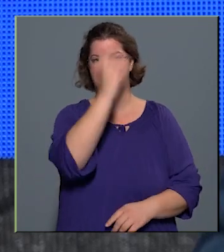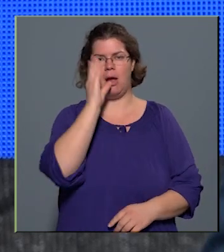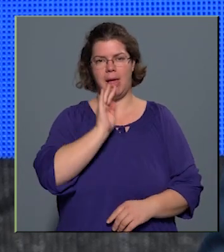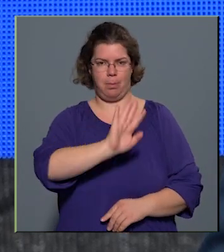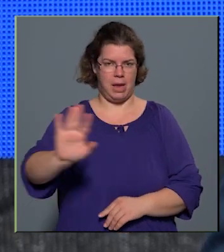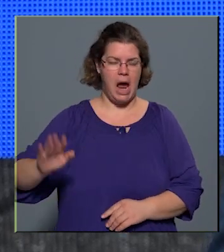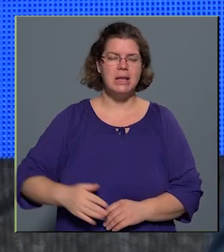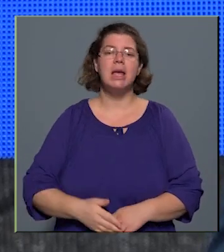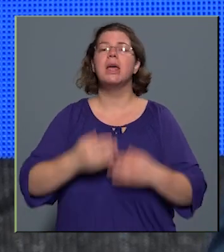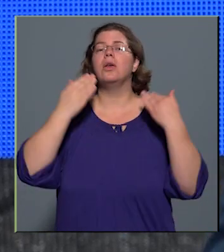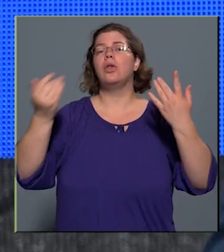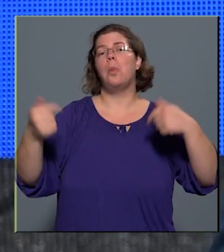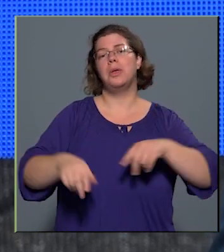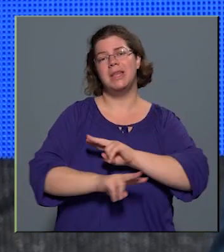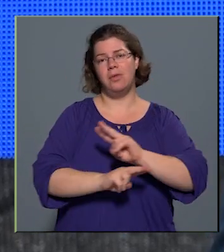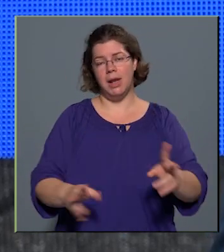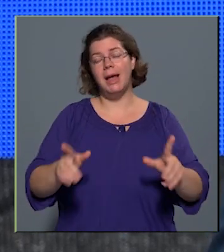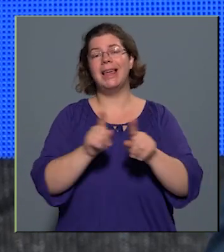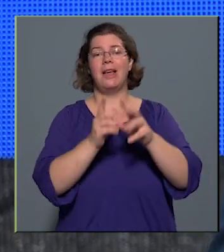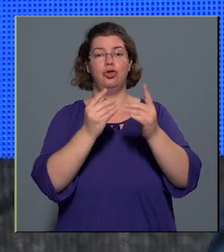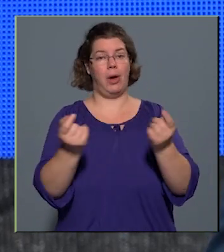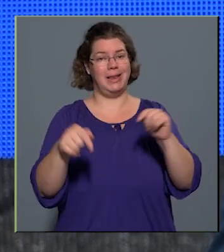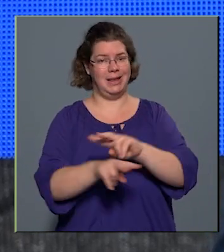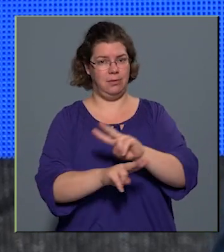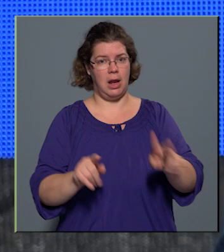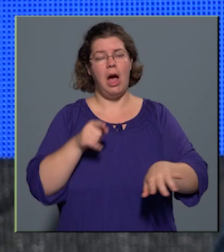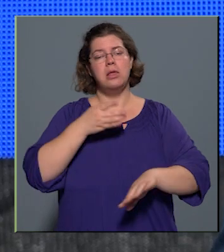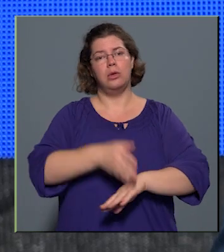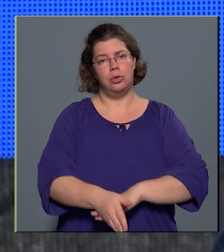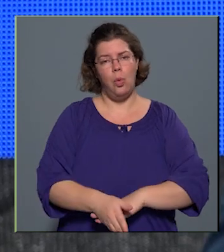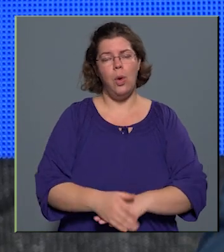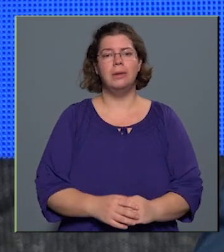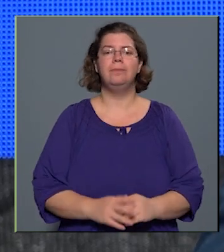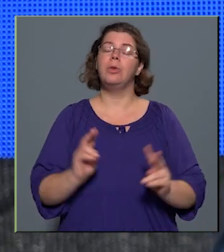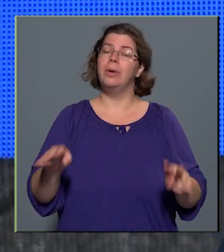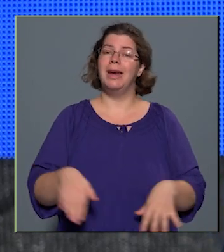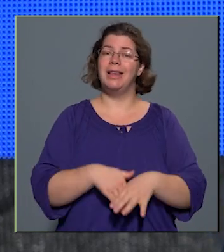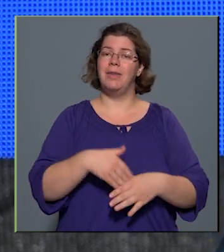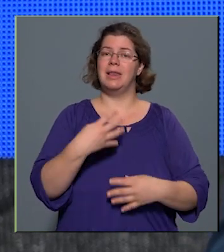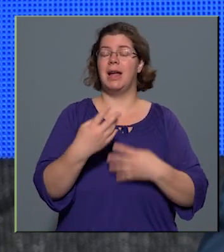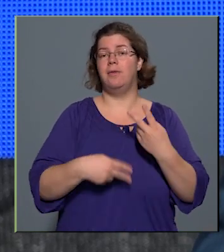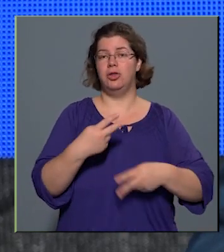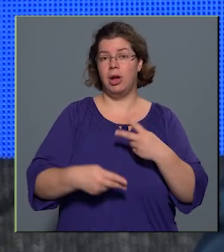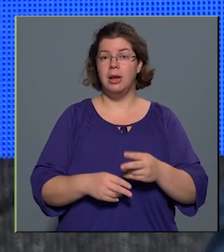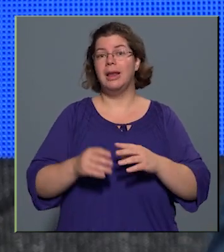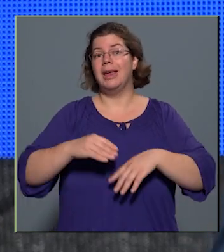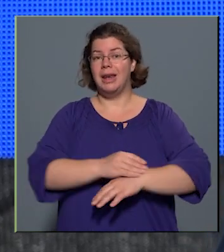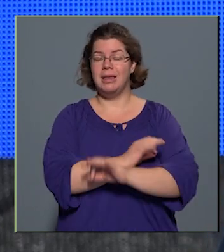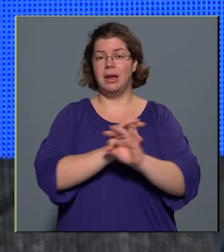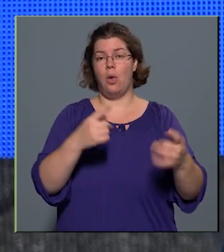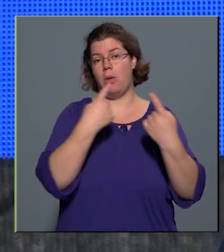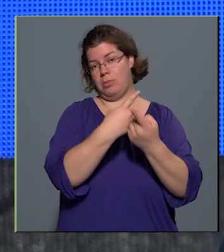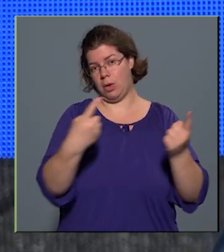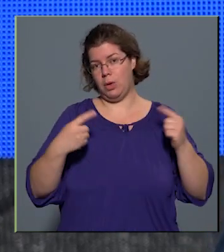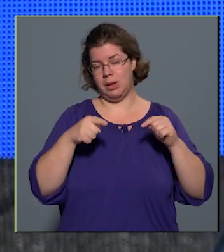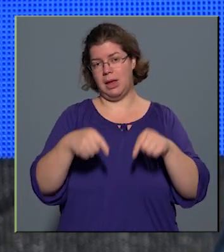Köszönöm, hogy itt vannak, hogy ilyen sokan itt vannak. Azon túl, hogy részt veszek a vizsgálatokon, érezzék jól magukat a mai